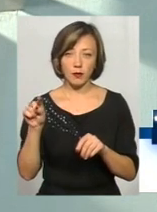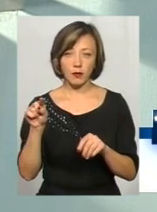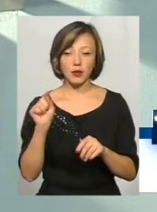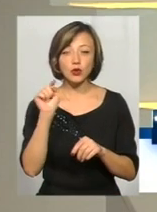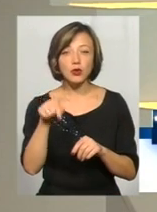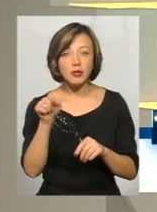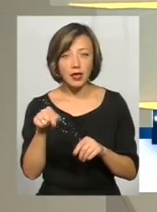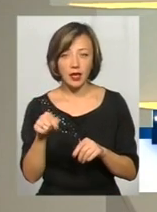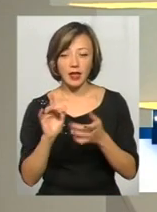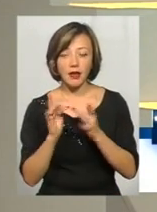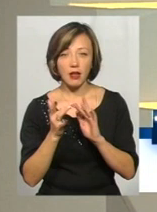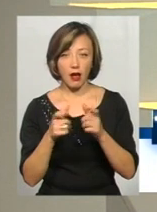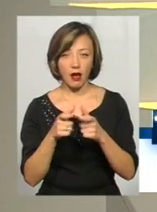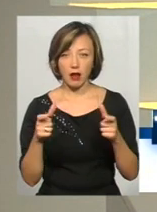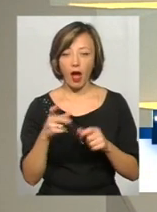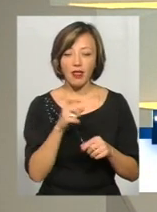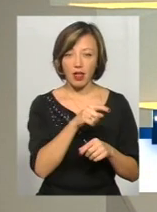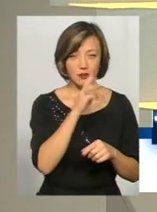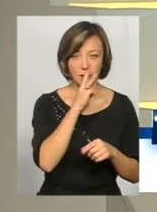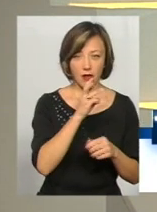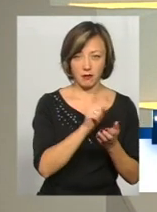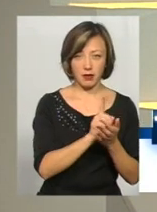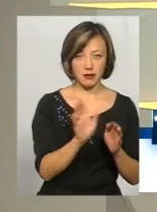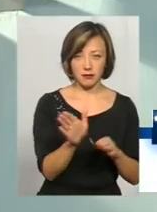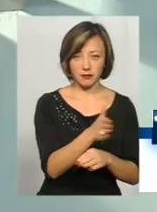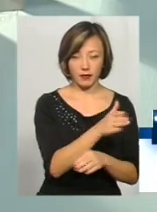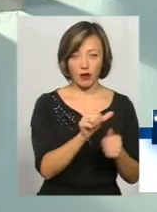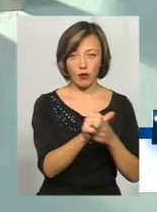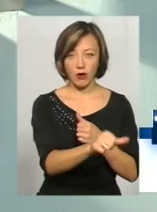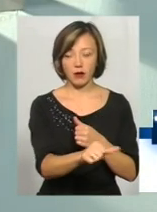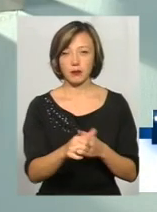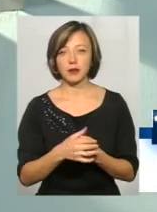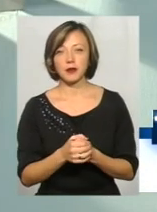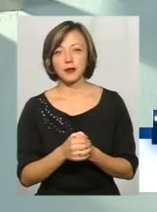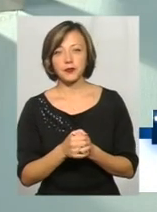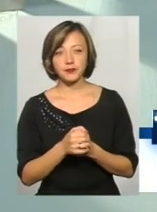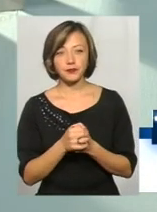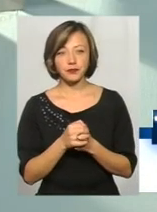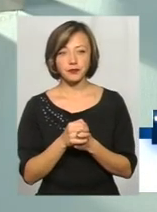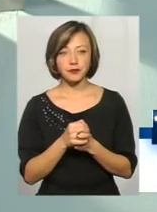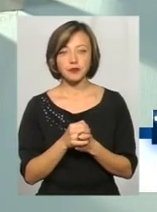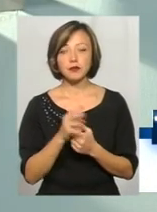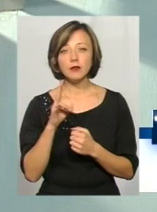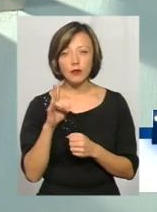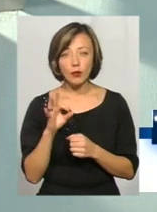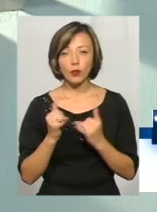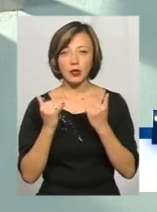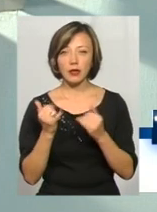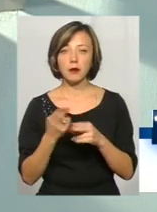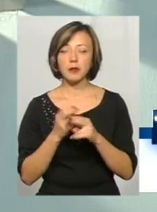іменно номер цієї картки, 16 цифр. Хоча для безпечної